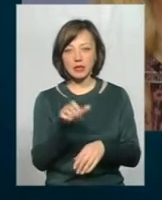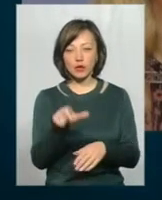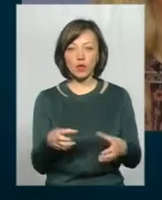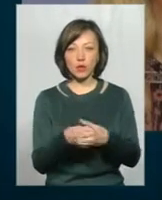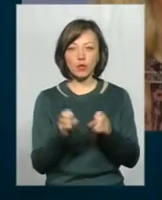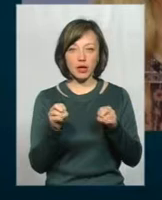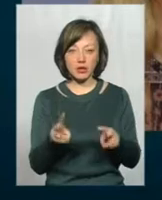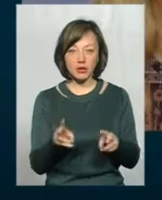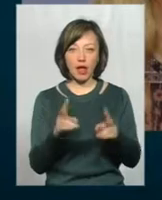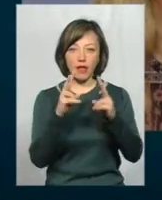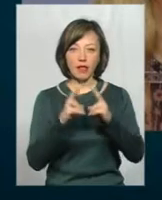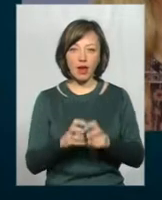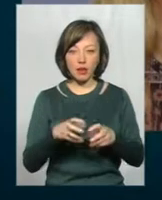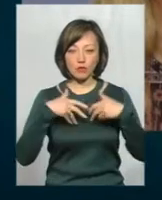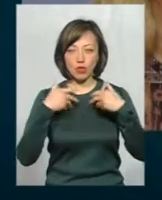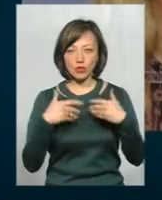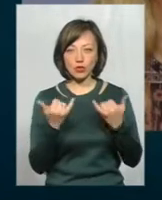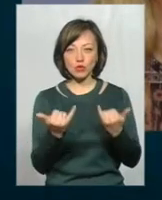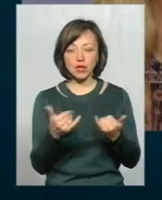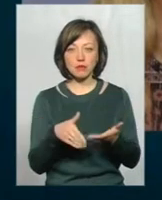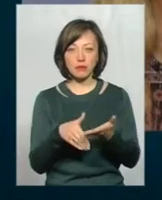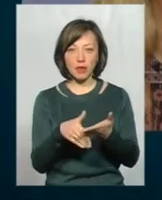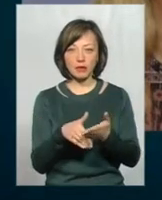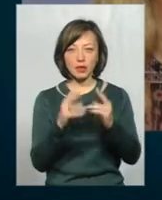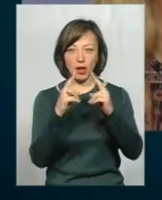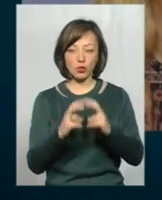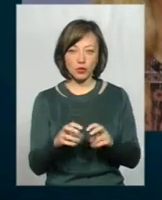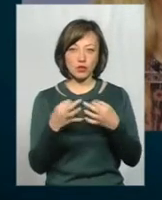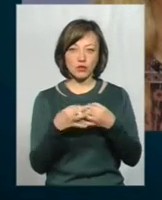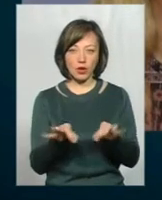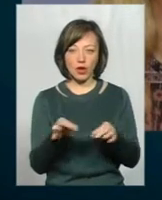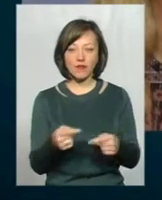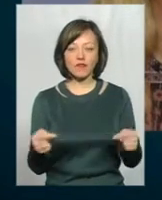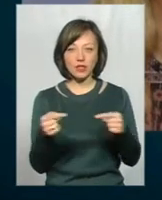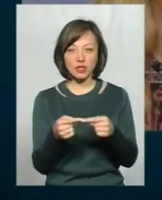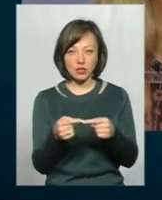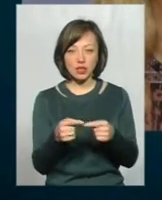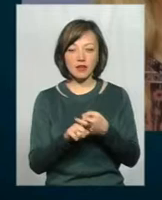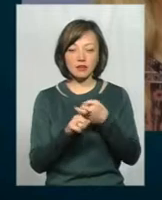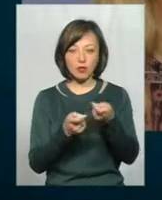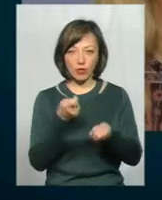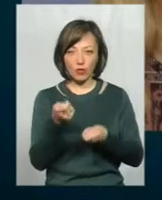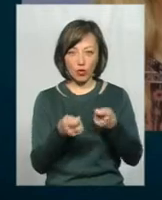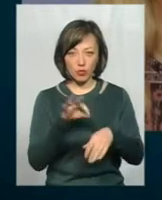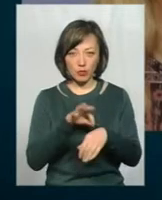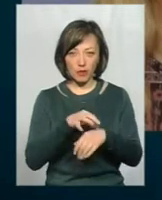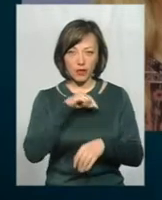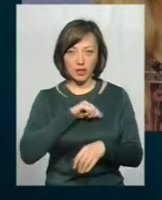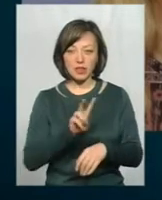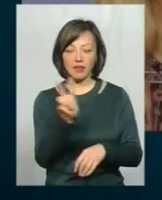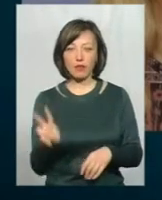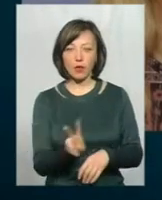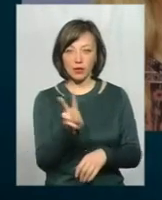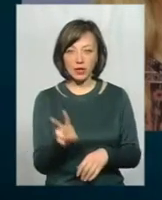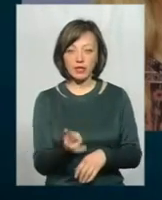групі ризику. Аналіз мокротиня – сучасний метод діагностики, який дозволяє визначити збудника хвороби в організмі за дві години